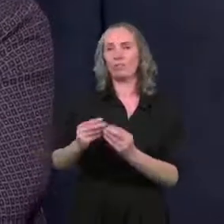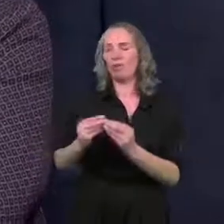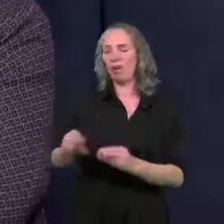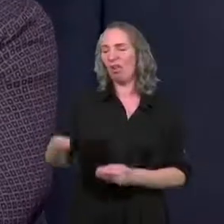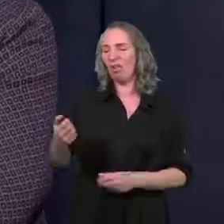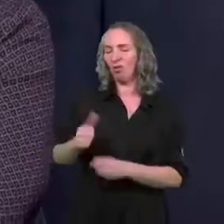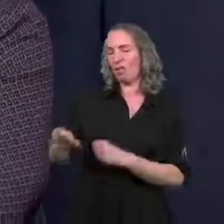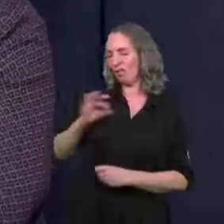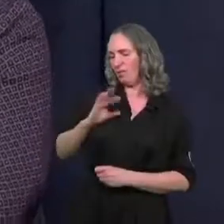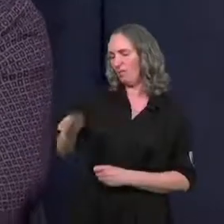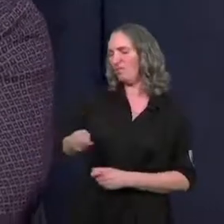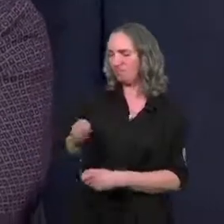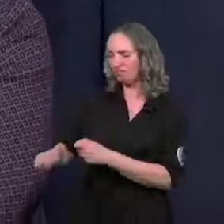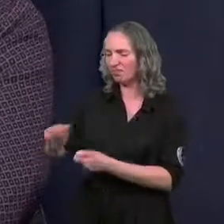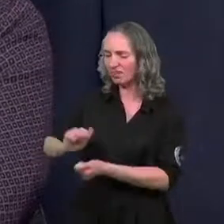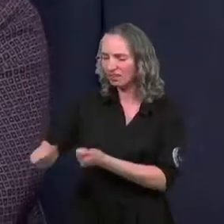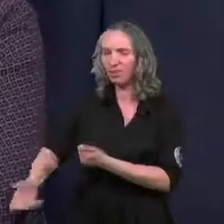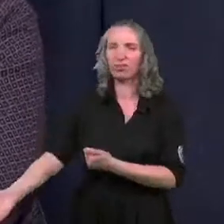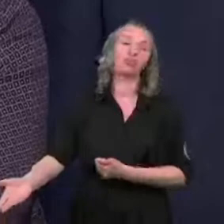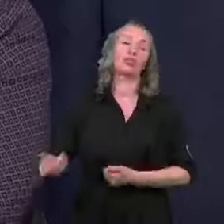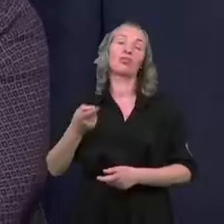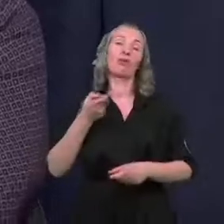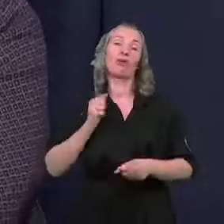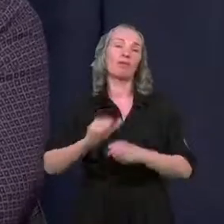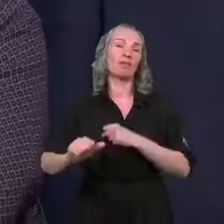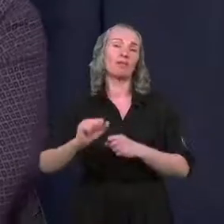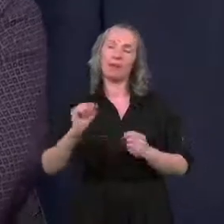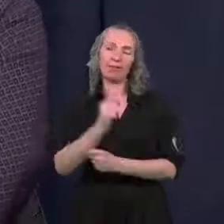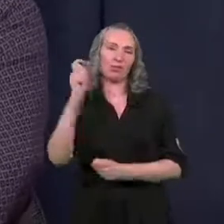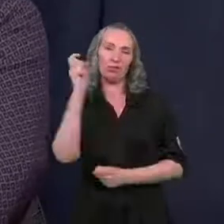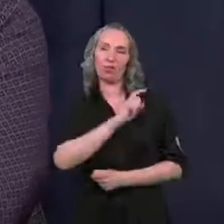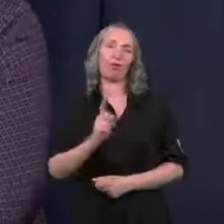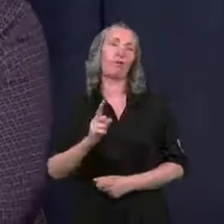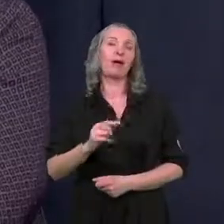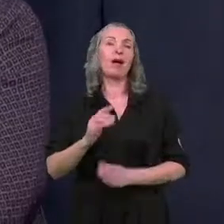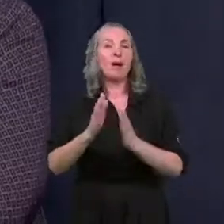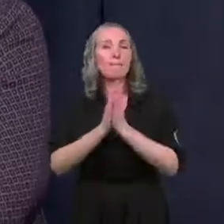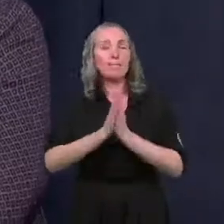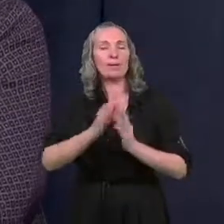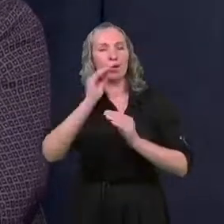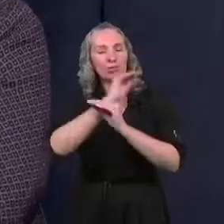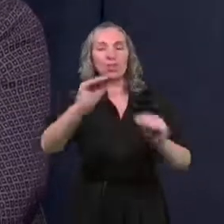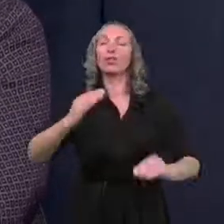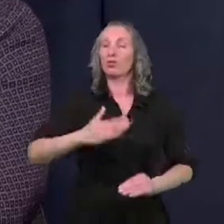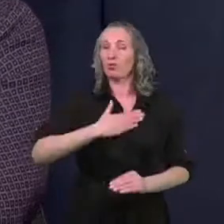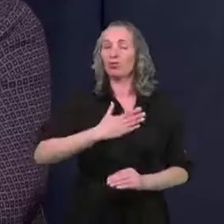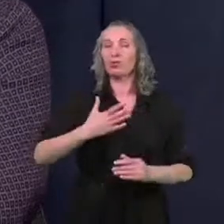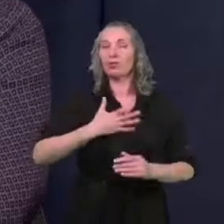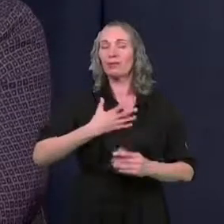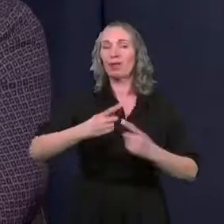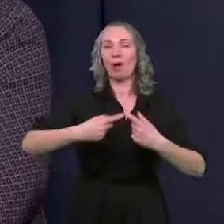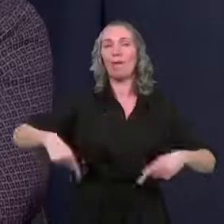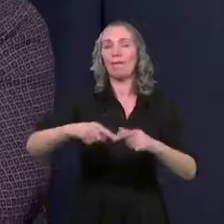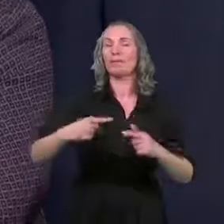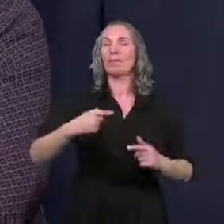moje, można niszczyć i to jest bardzo niedobre. Także apeluję do Państwa, czujmy się obywatelami naszego